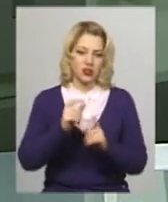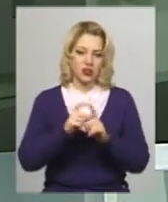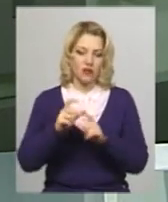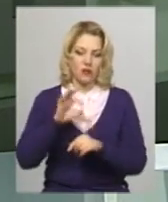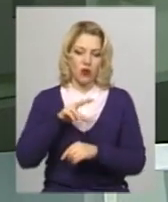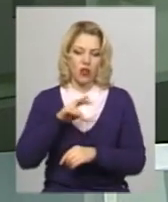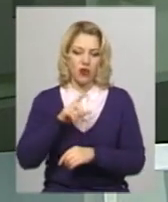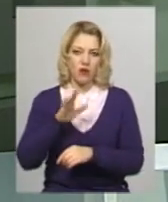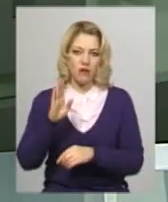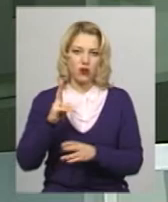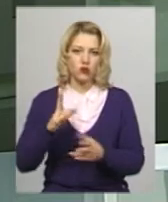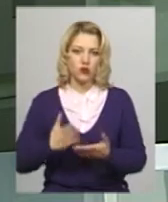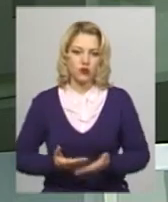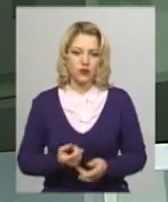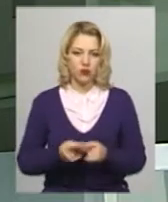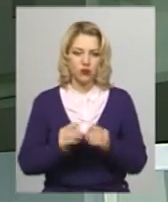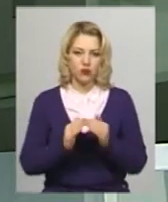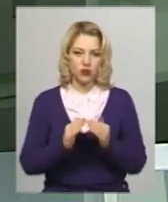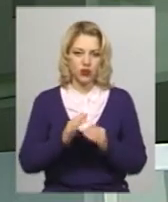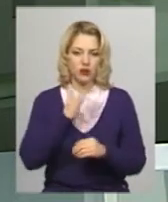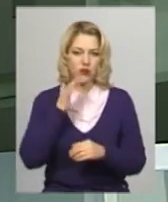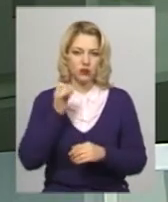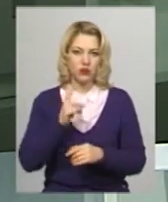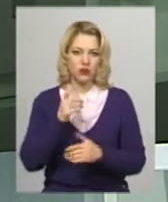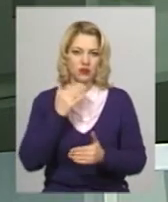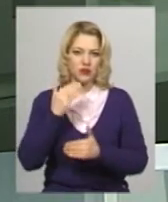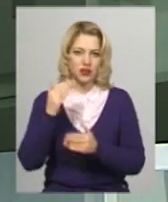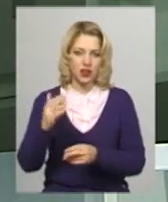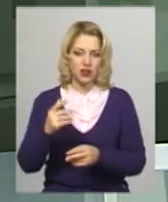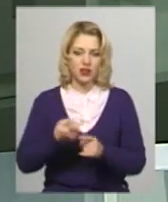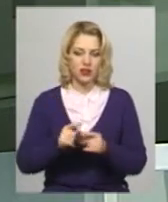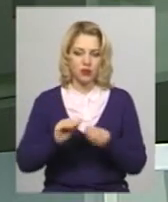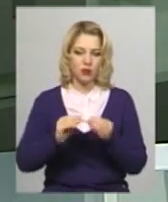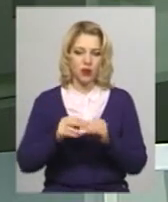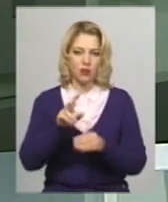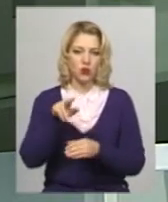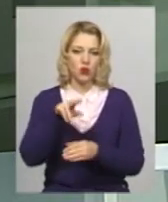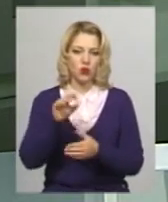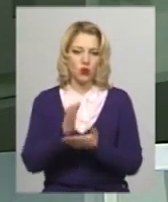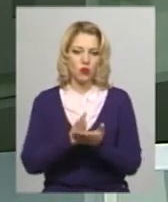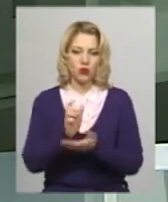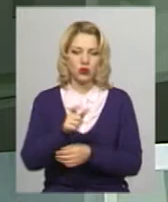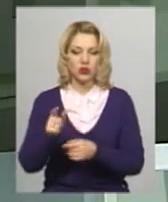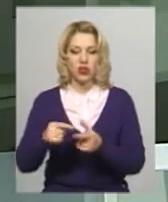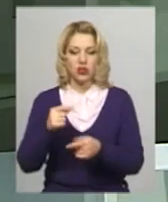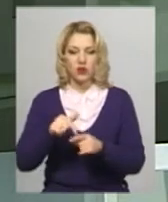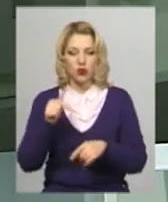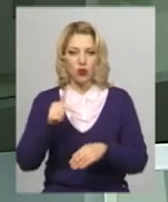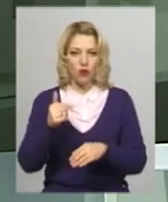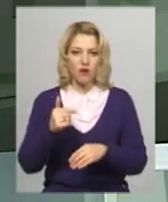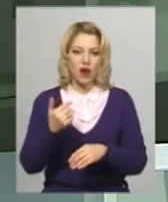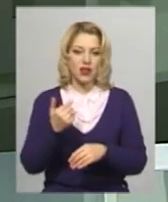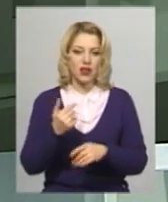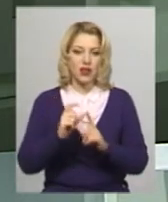Олехова, який проживає у цьому будинку, неодноразово зверталися з цією проблемою до посадовців. Чи відреагували чиновники на звернення